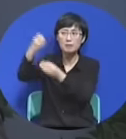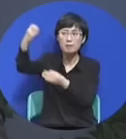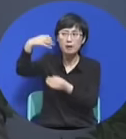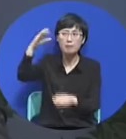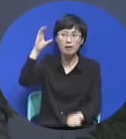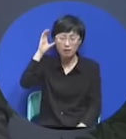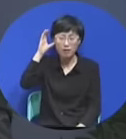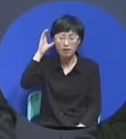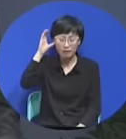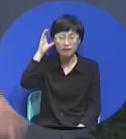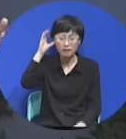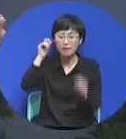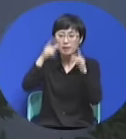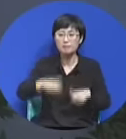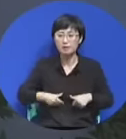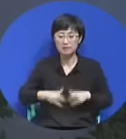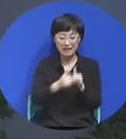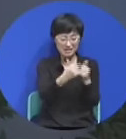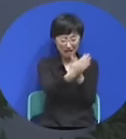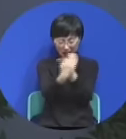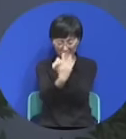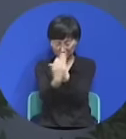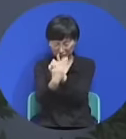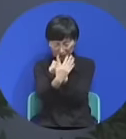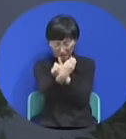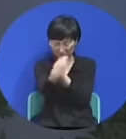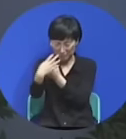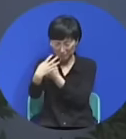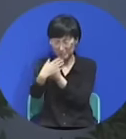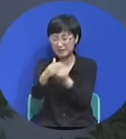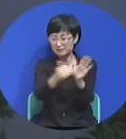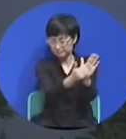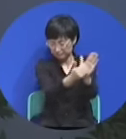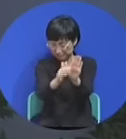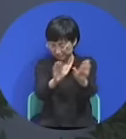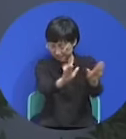사람 소리 듣지 마시고 나는 왜 질병 가운데 있어야 되는가?